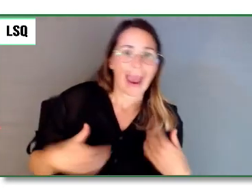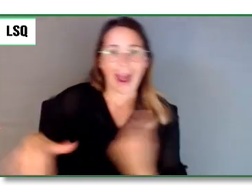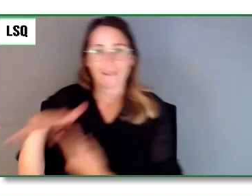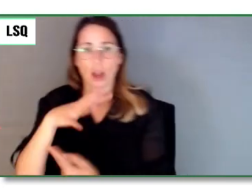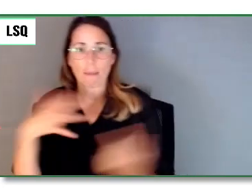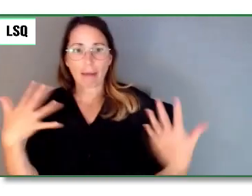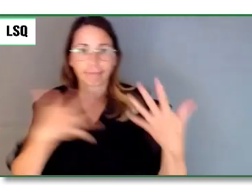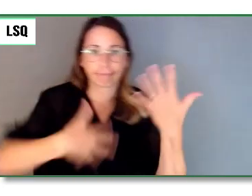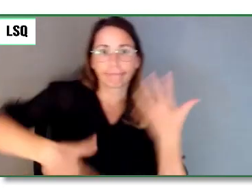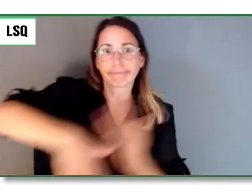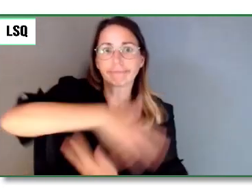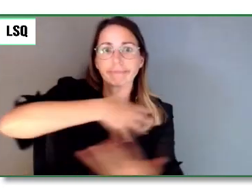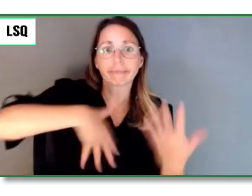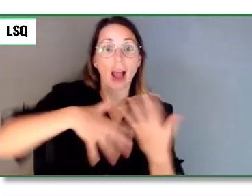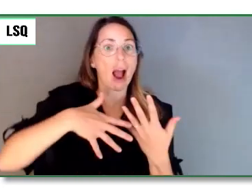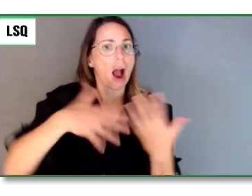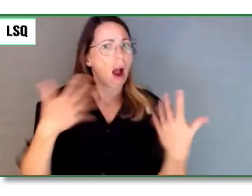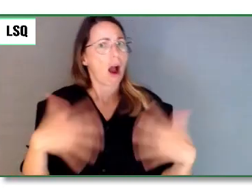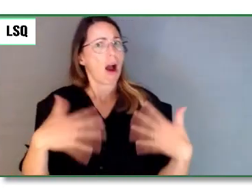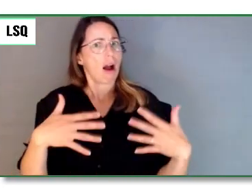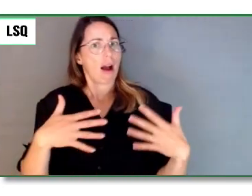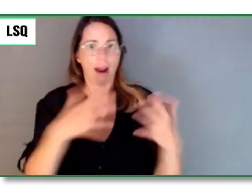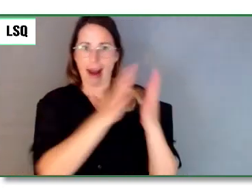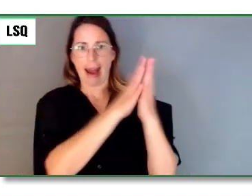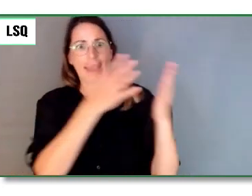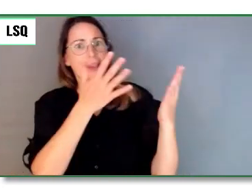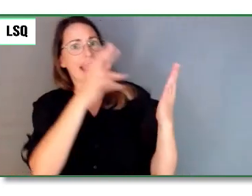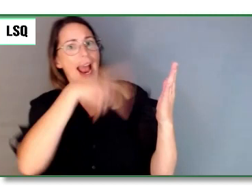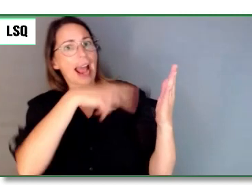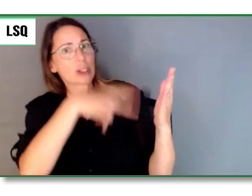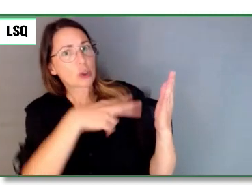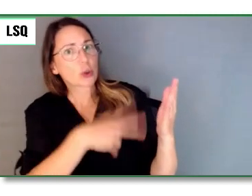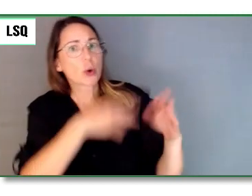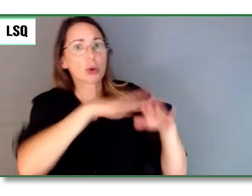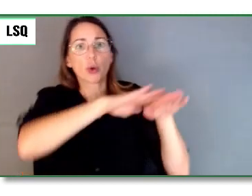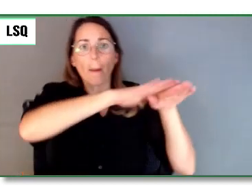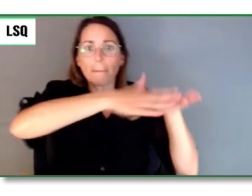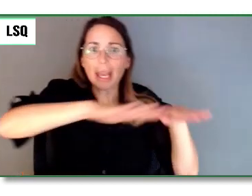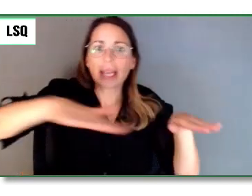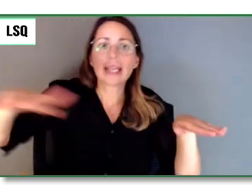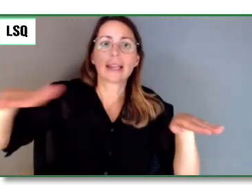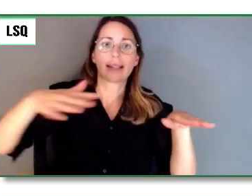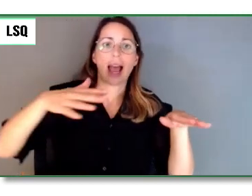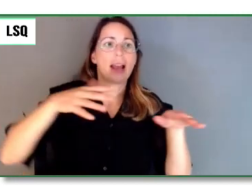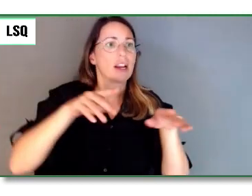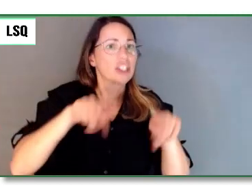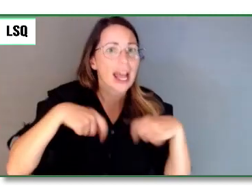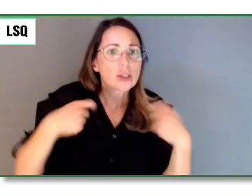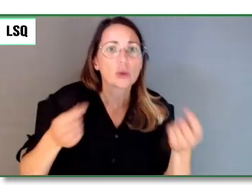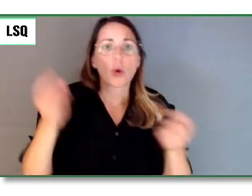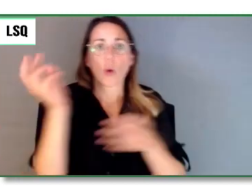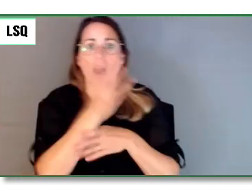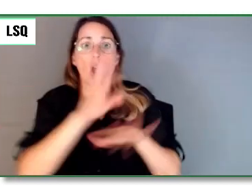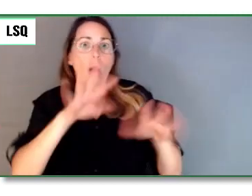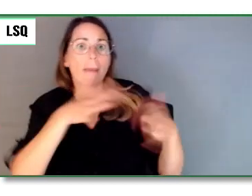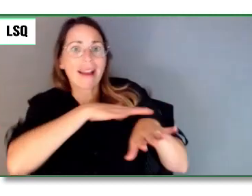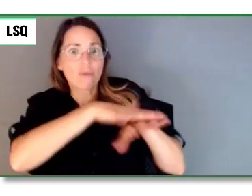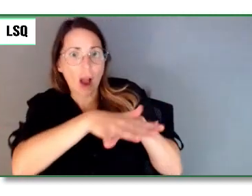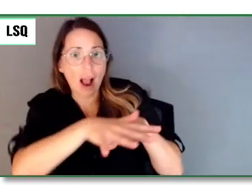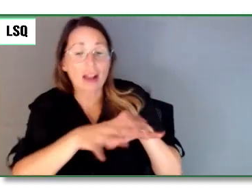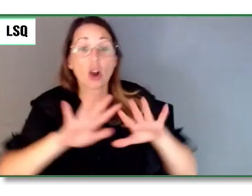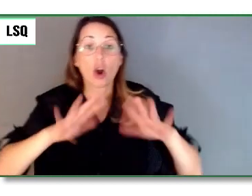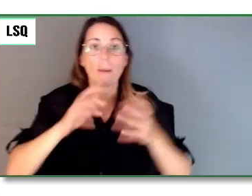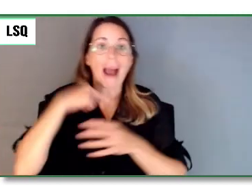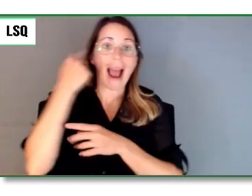le genre, la race, la capacité, la sexualité, l'ethnicité, la classe sociale façonnent-elles le point de vue d'un auteur